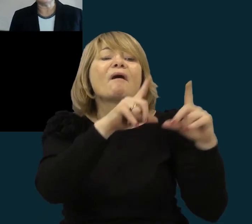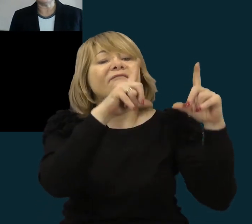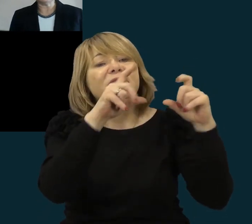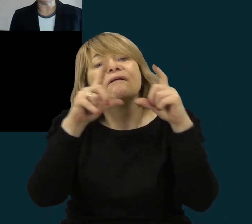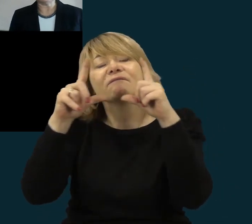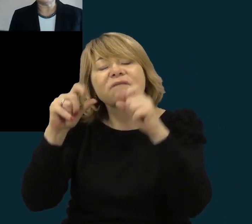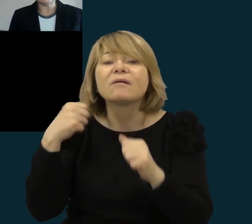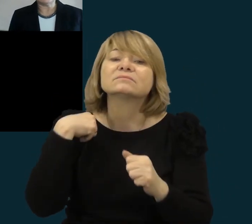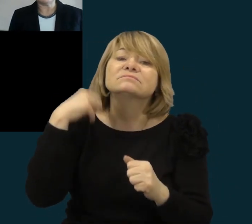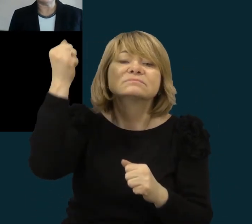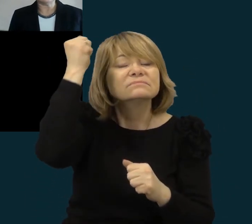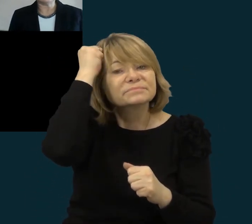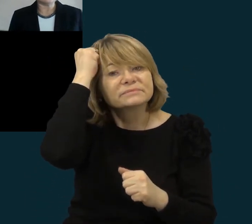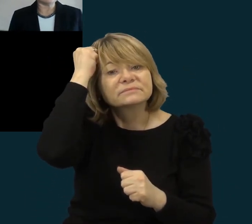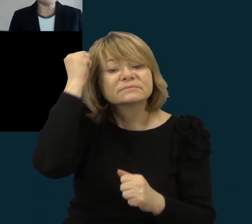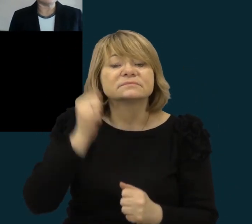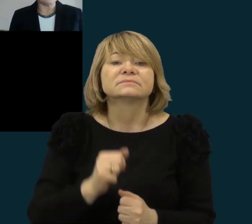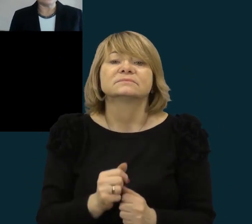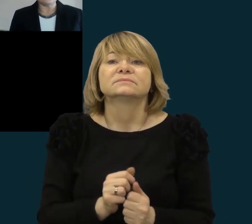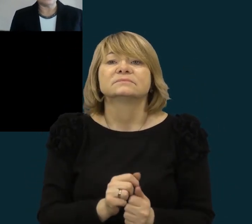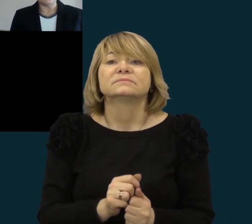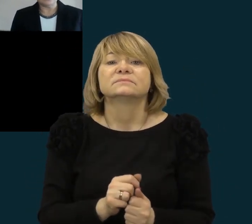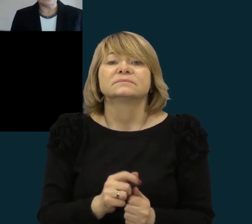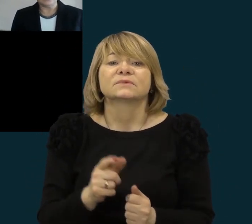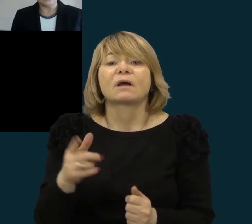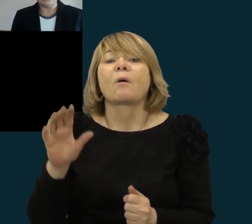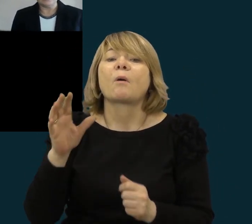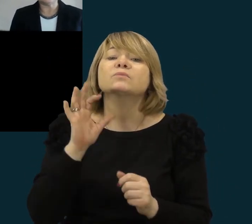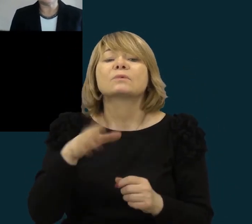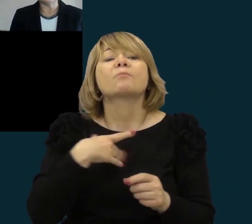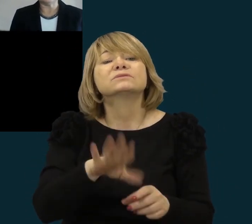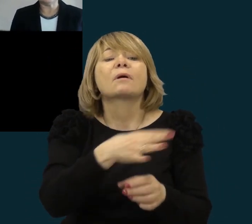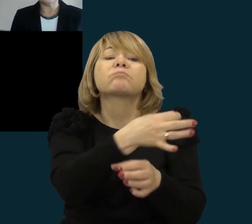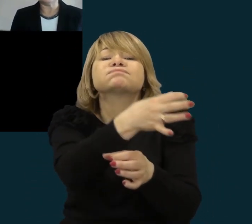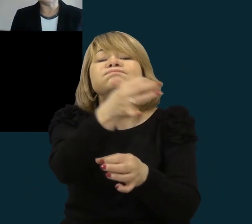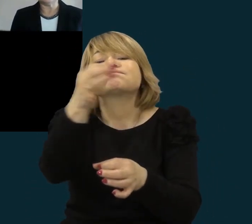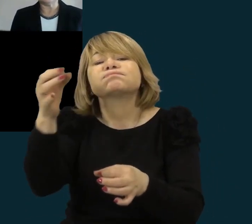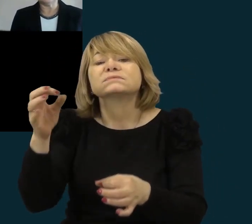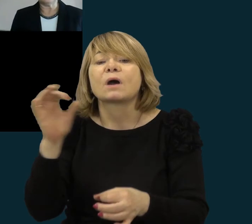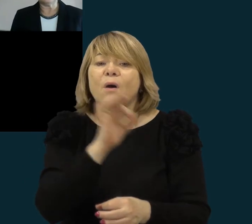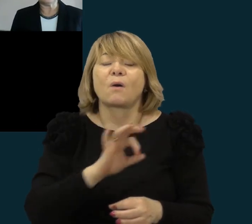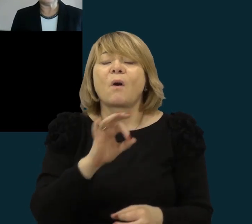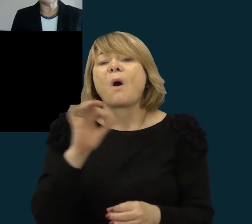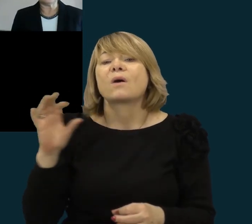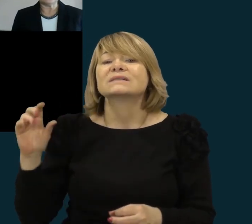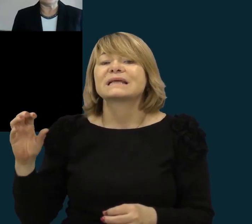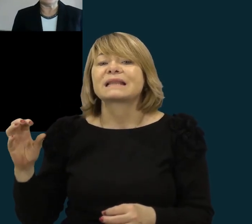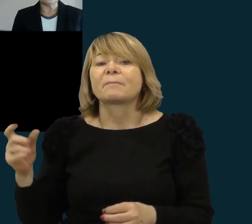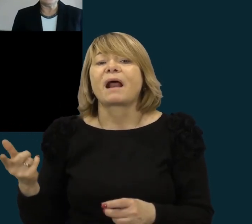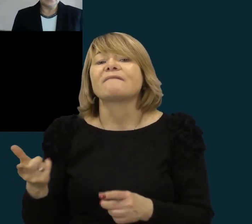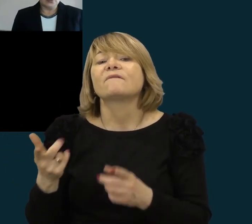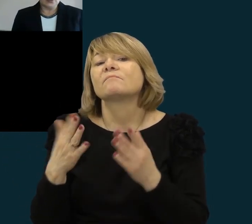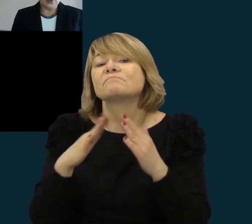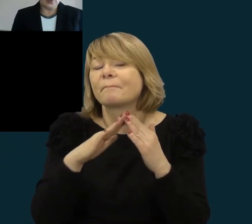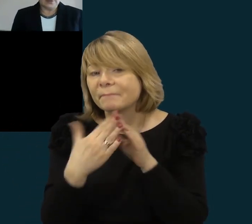ir vienu žodžiu, jūs posidabravo miestelį, kiek įmanoma jau tų užduočių atlikti. Tai, žinokit, tas, va, mano,